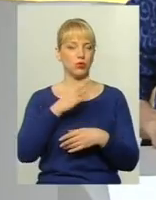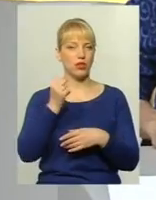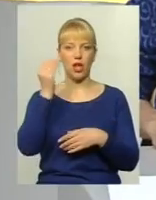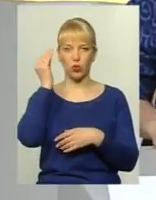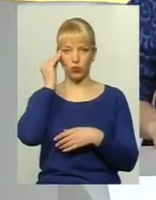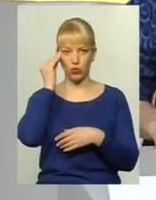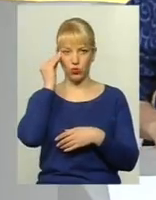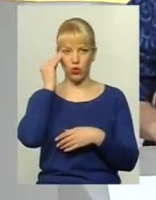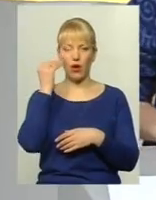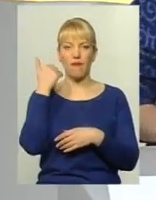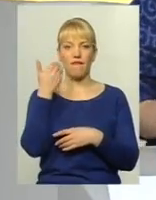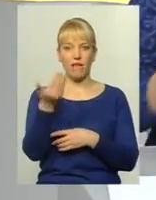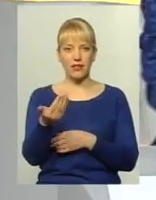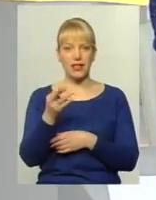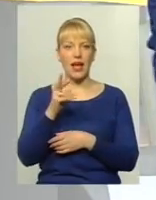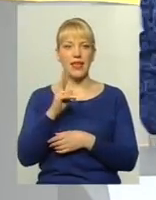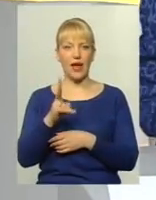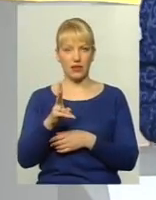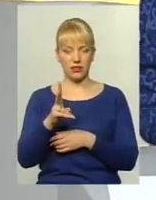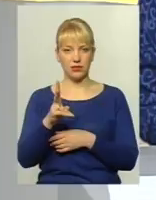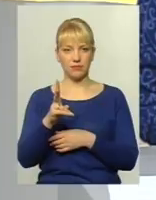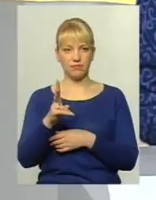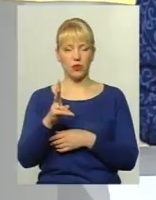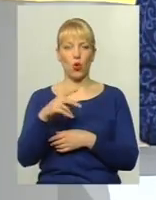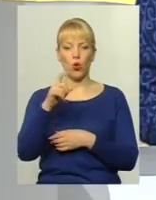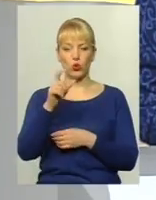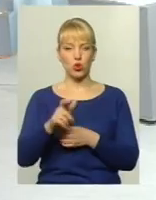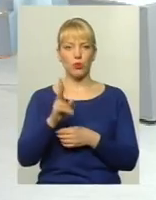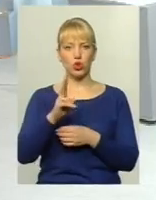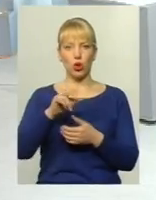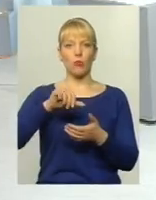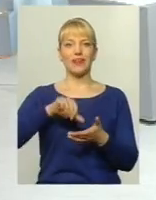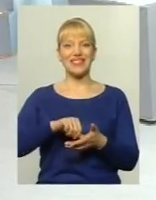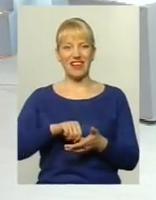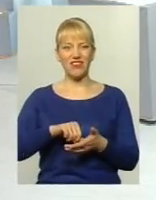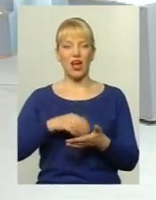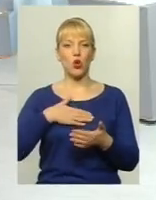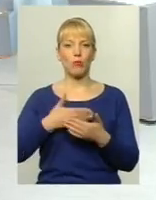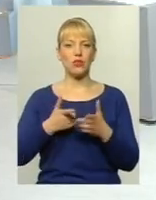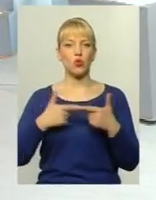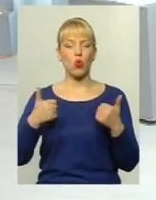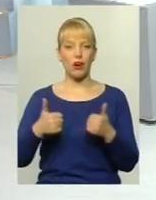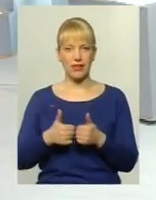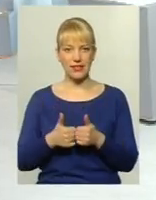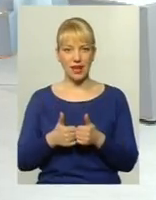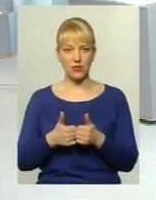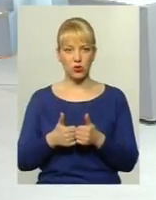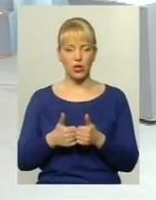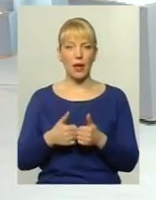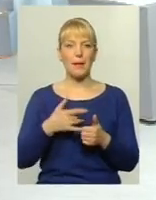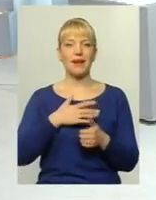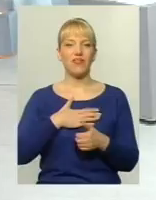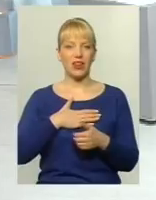Вас Як особи, яка представляє громадську організацію приватних